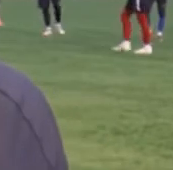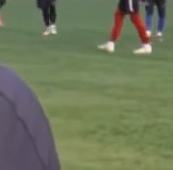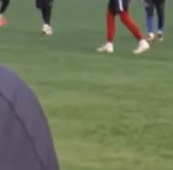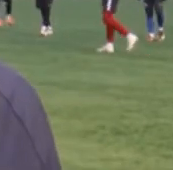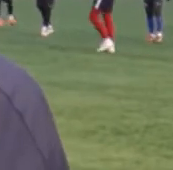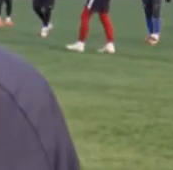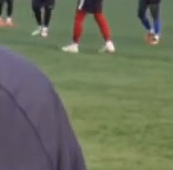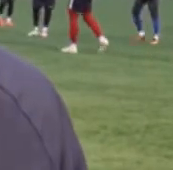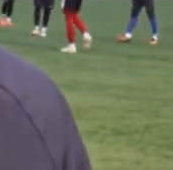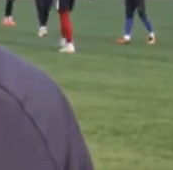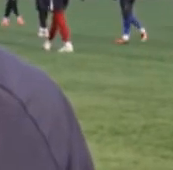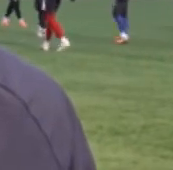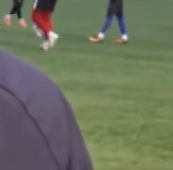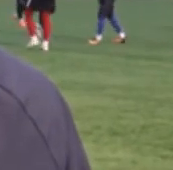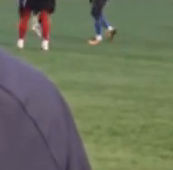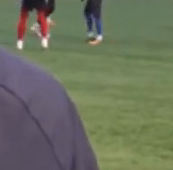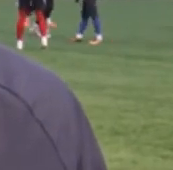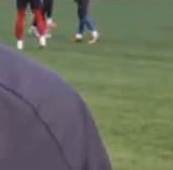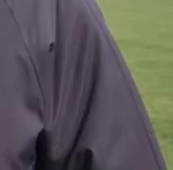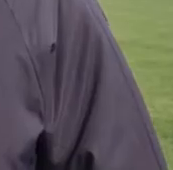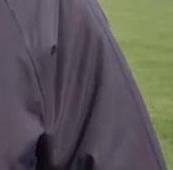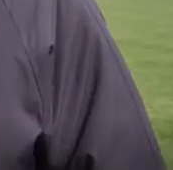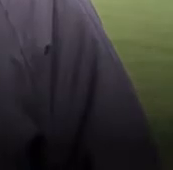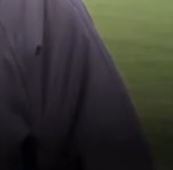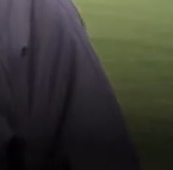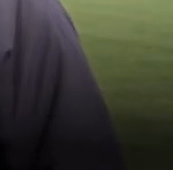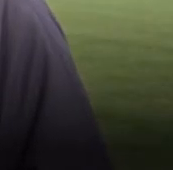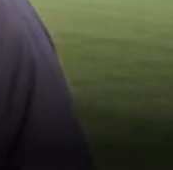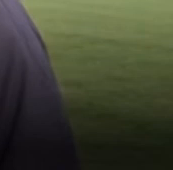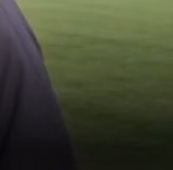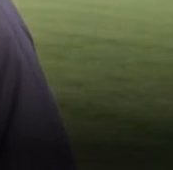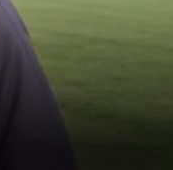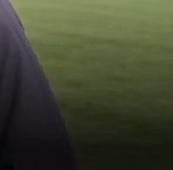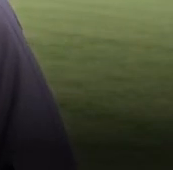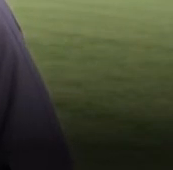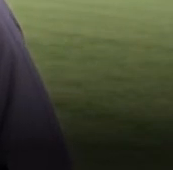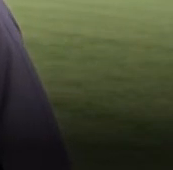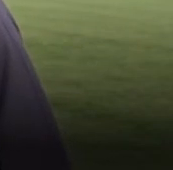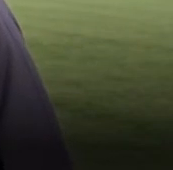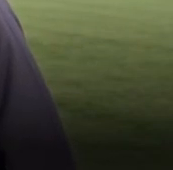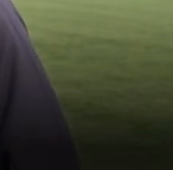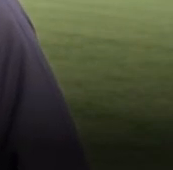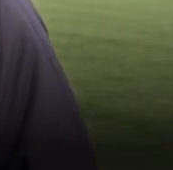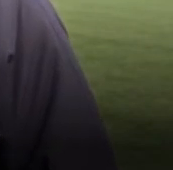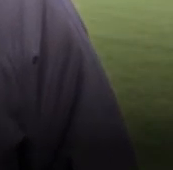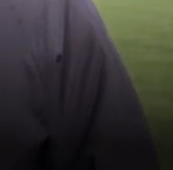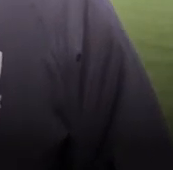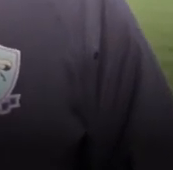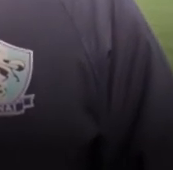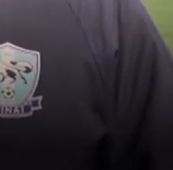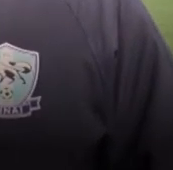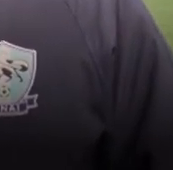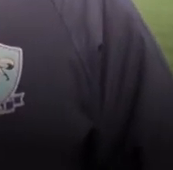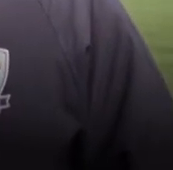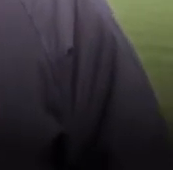працювати, не зупинятися, готуватися до сезону. Зараз тільки є три футболісти, які дістали деякі